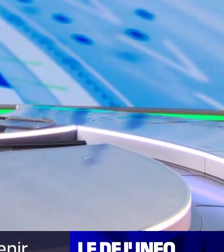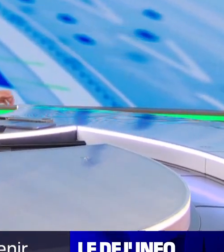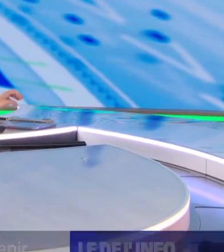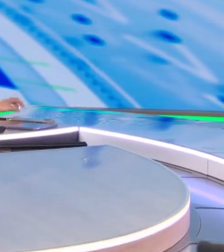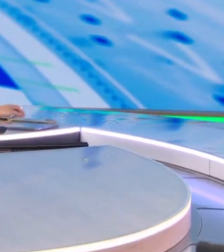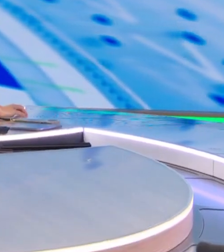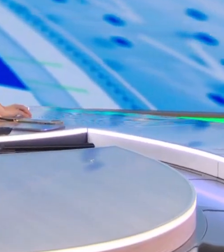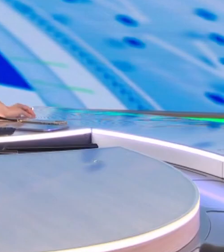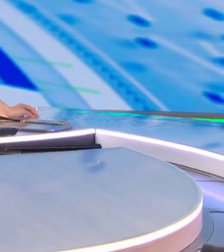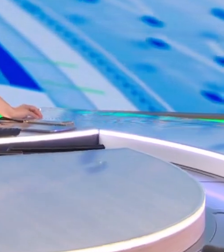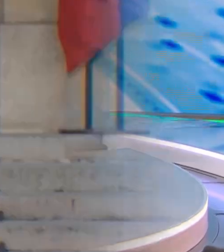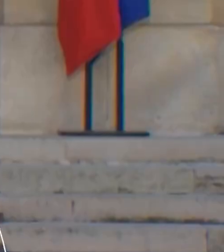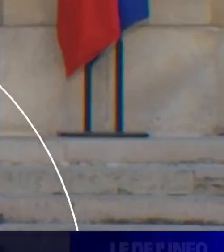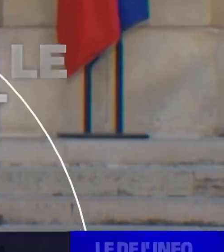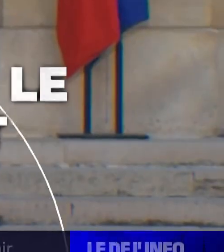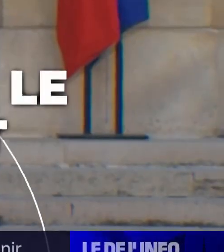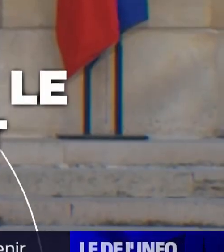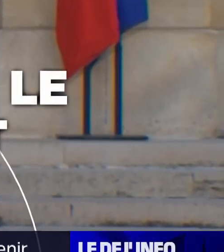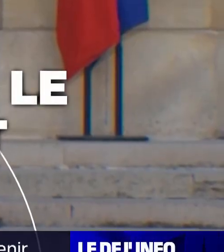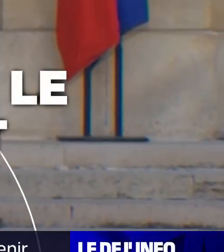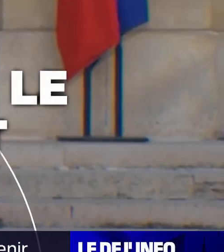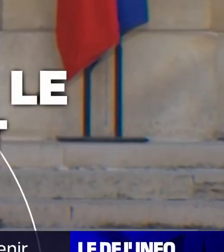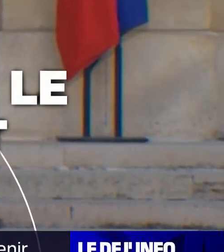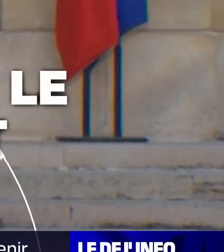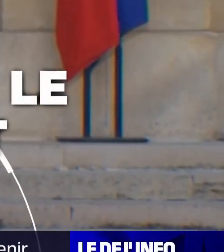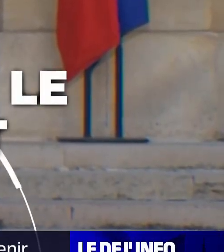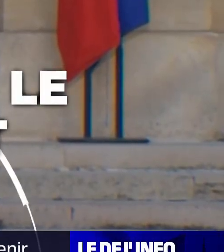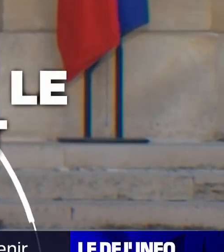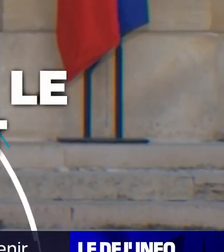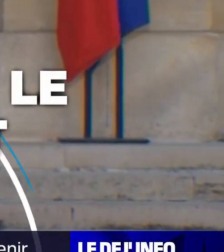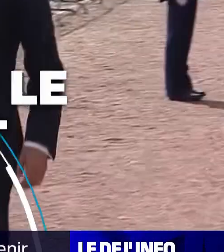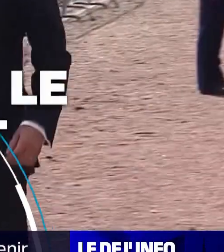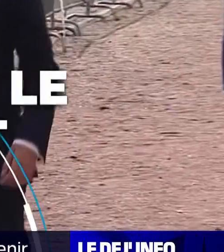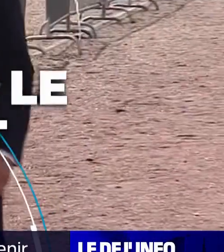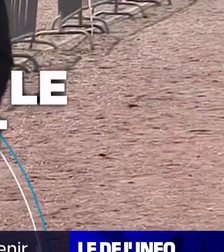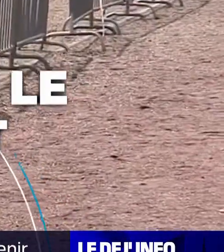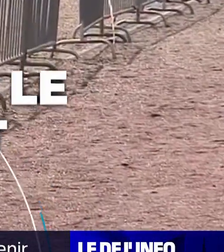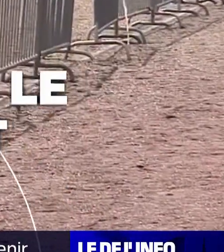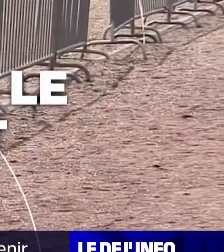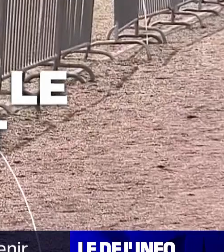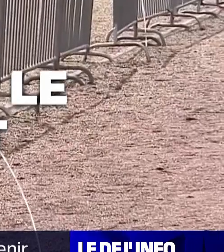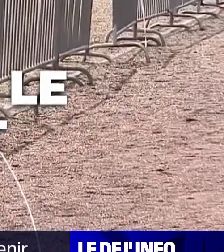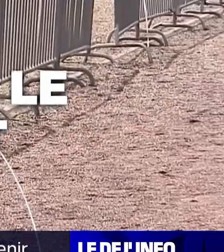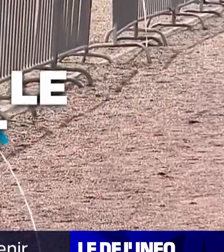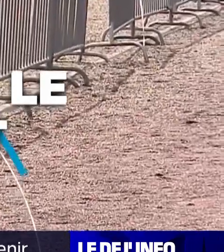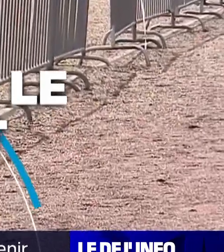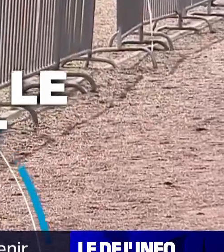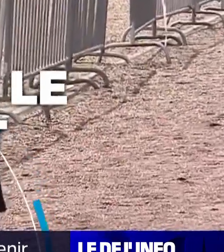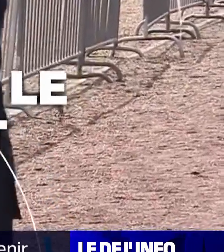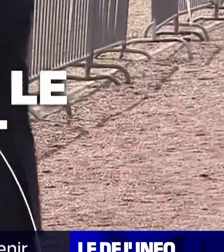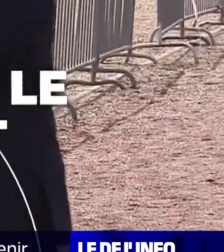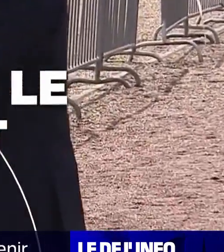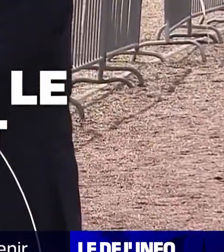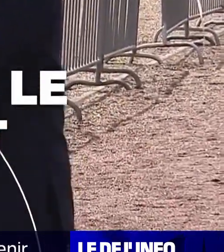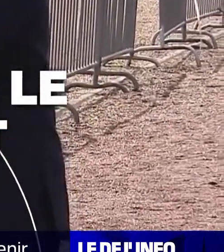'actualité politique. Forcément aujourd'hui, la démission de Gabriel Attal sera-t-elle acceptée ces toutes prochaines minutes ? En tout cas, le gouvernement est au complet. À l'Élysée,